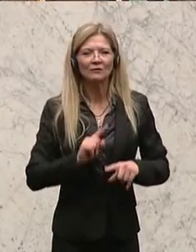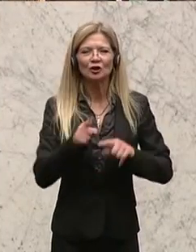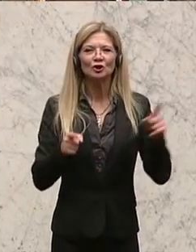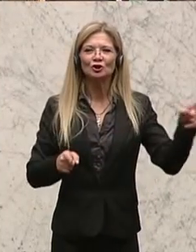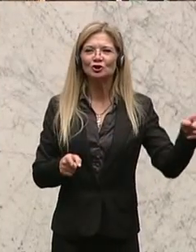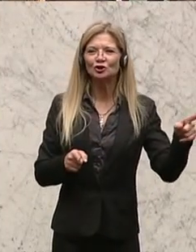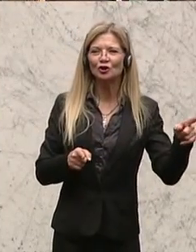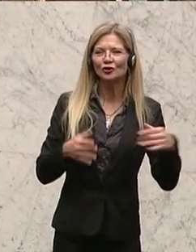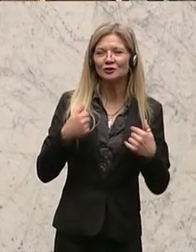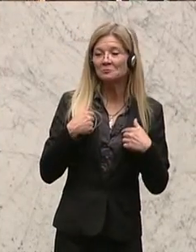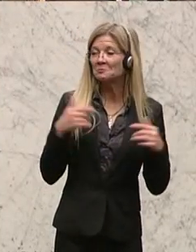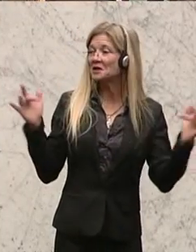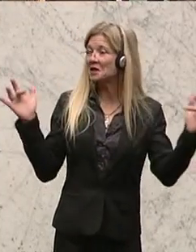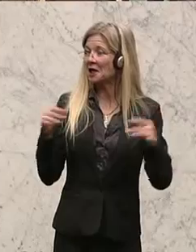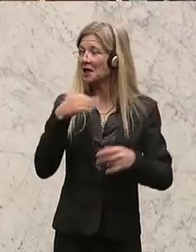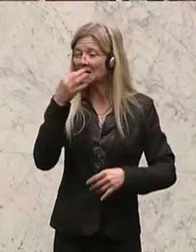Das wäre aber spannend.